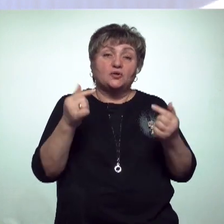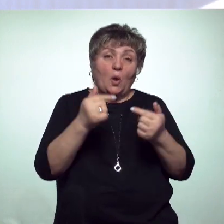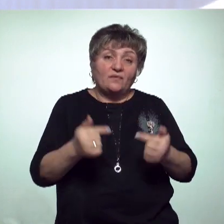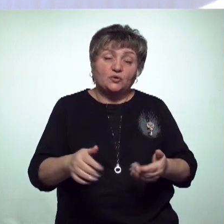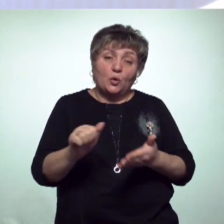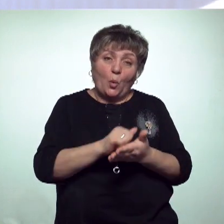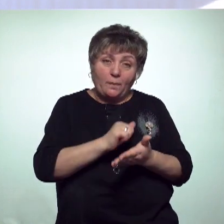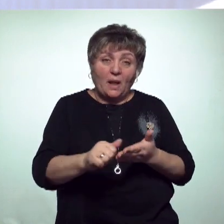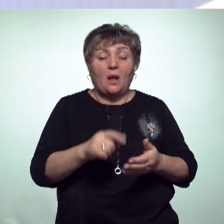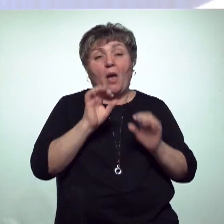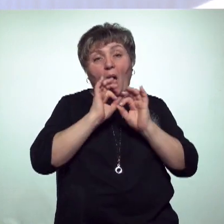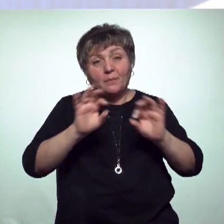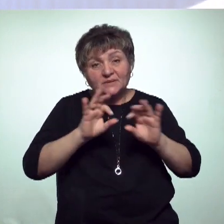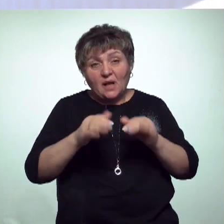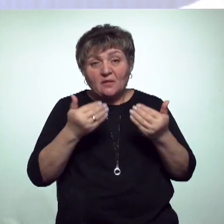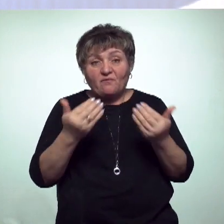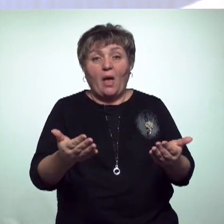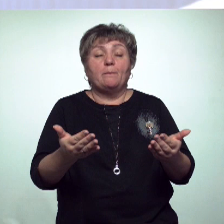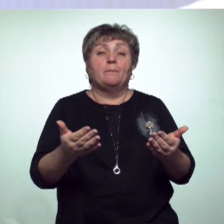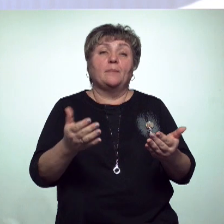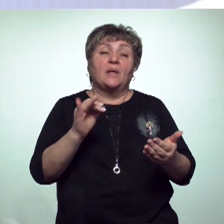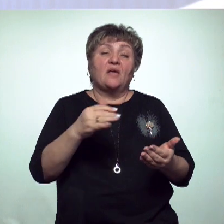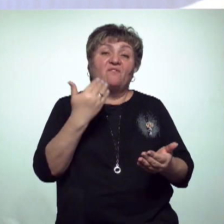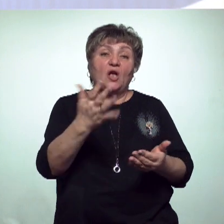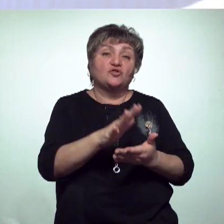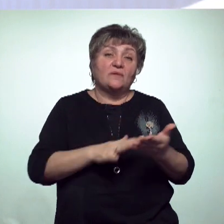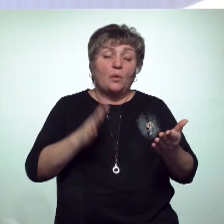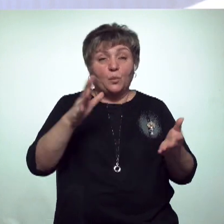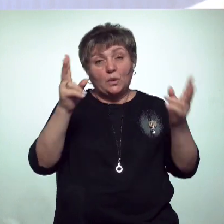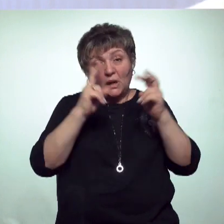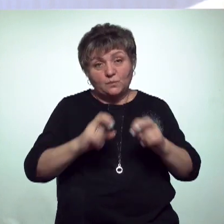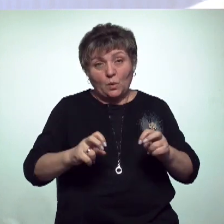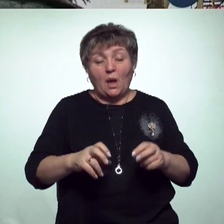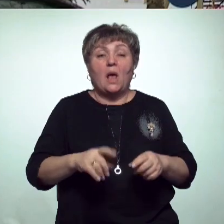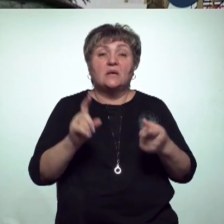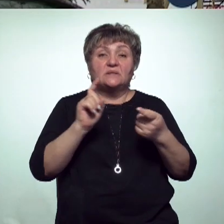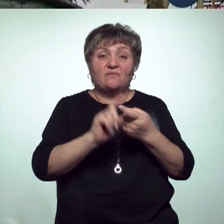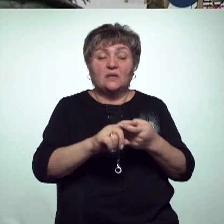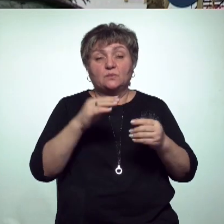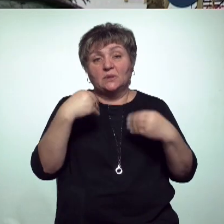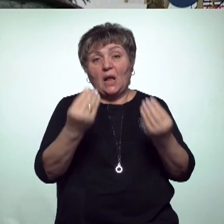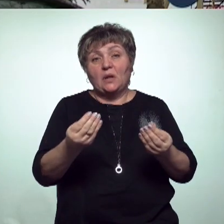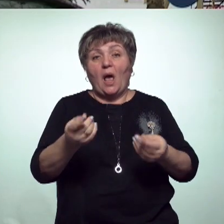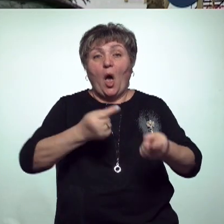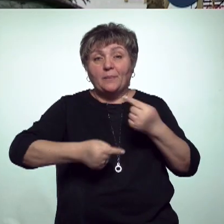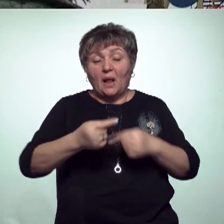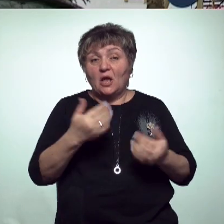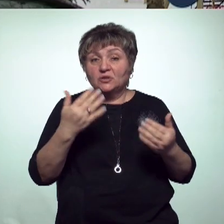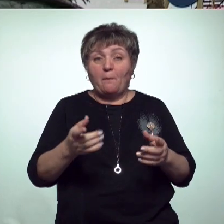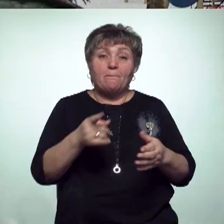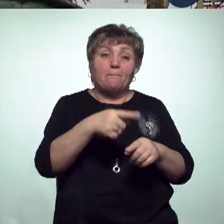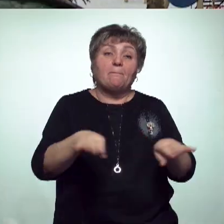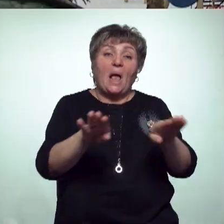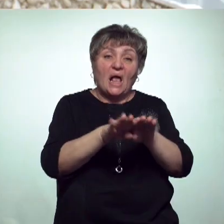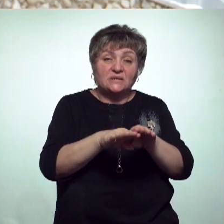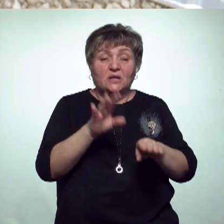Вам это все объяснят, как это делается. И вам ваше заявление будет рассмотрено, дана обратная связь. Погасить неоплату именно сейчас может